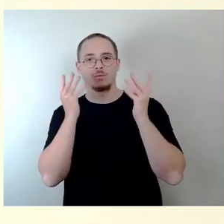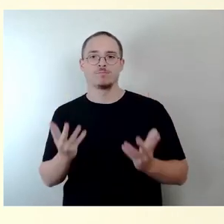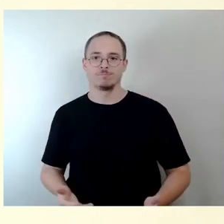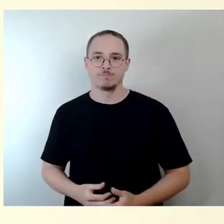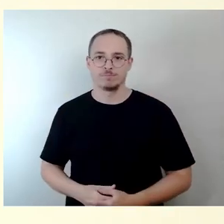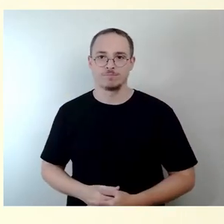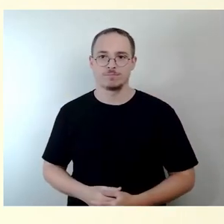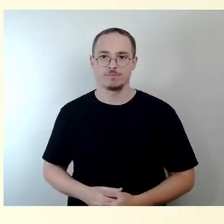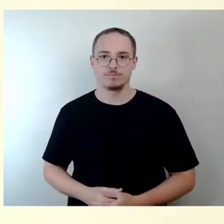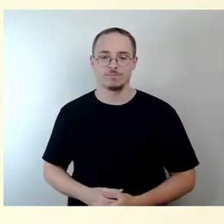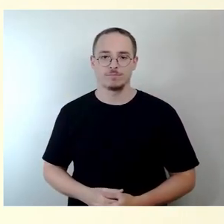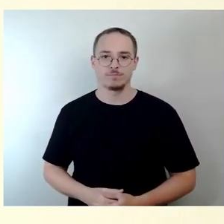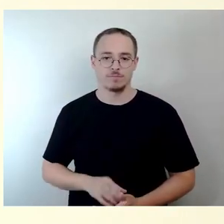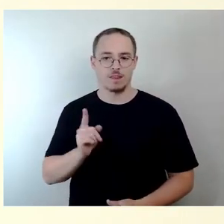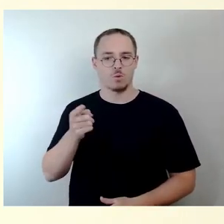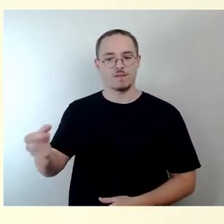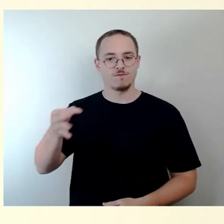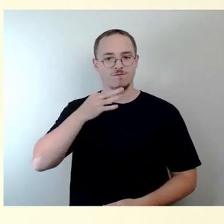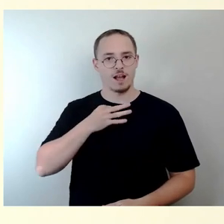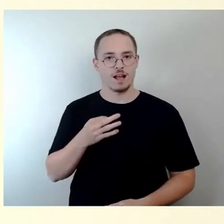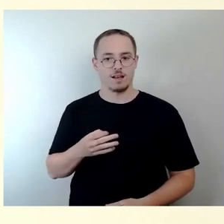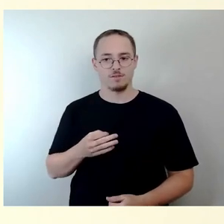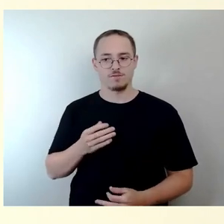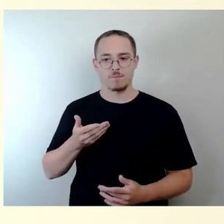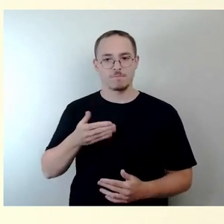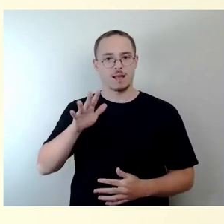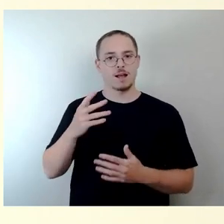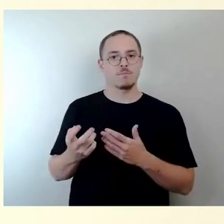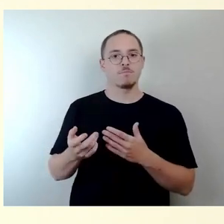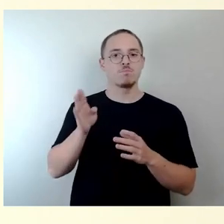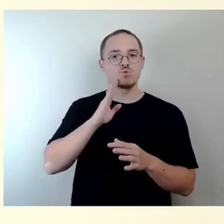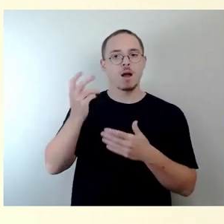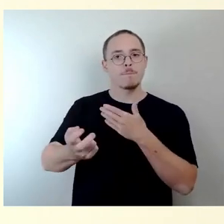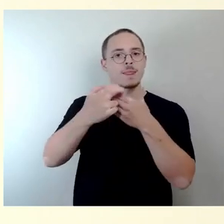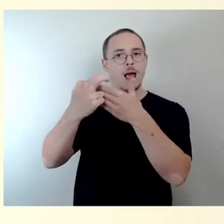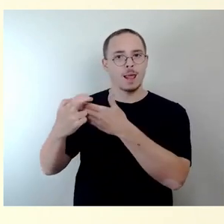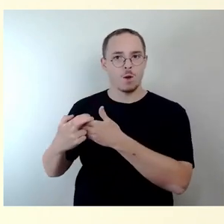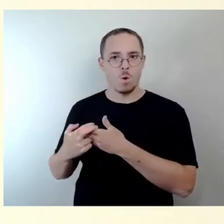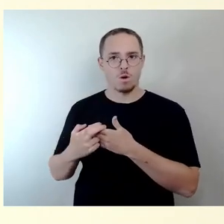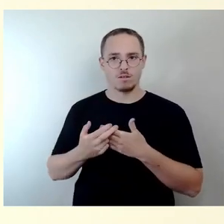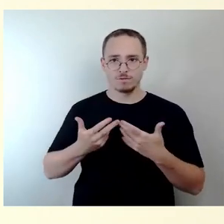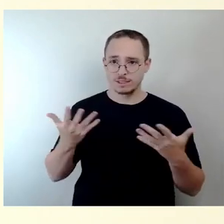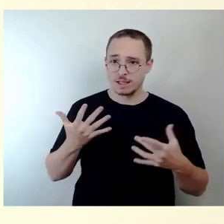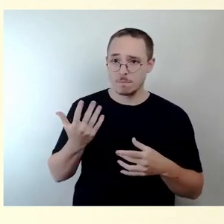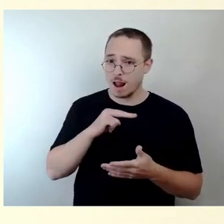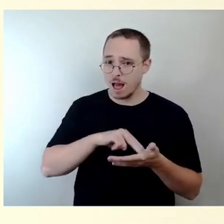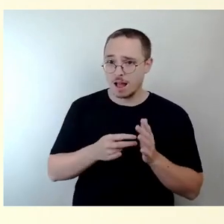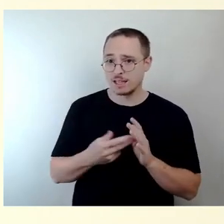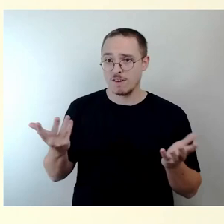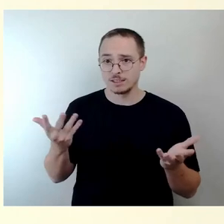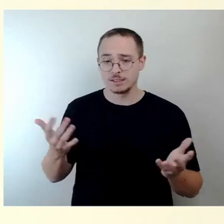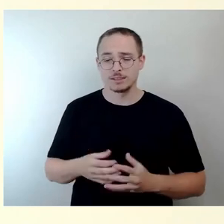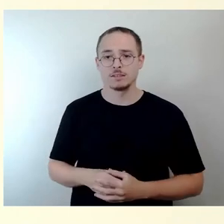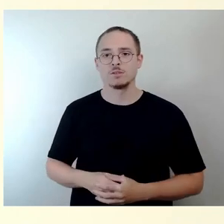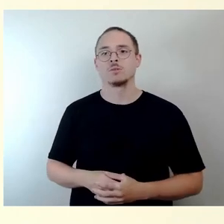als letztes, welche konkreten weiteren Formen der Bürgerbeteiligung und entsprechende Bürgerbeteiligungssatzung sind geplant. Mit der Vorlage weiterer Planungsergebnisse und